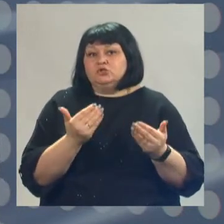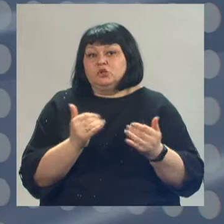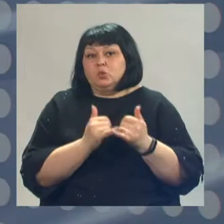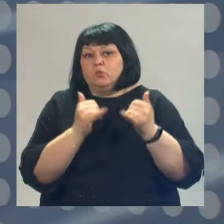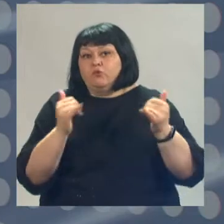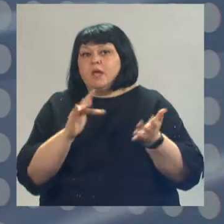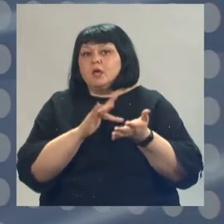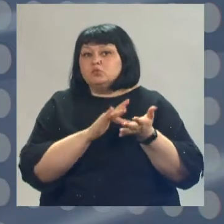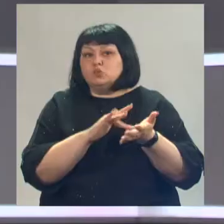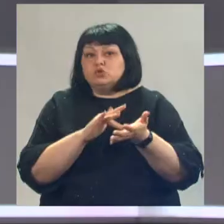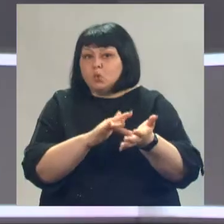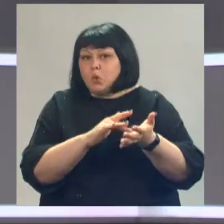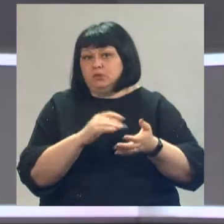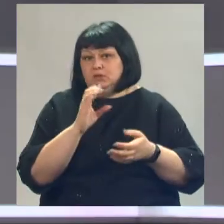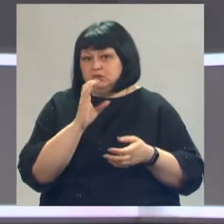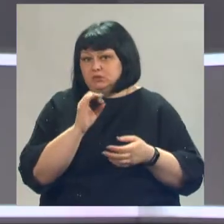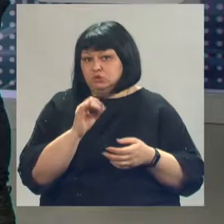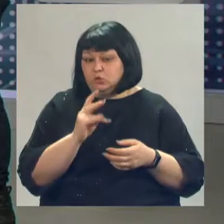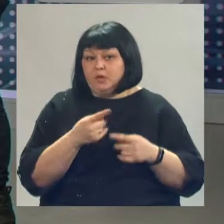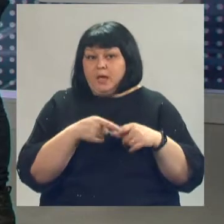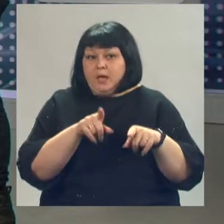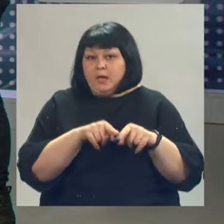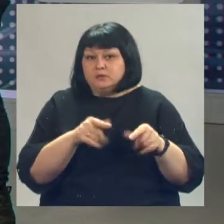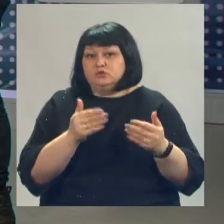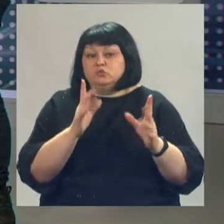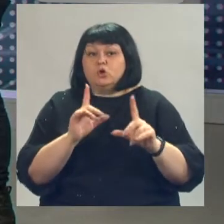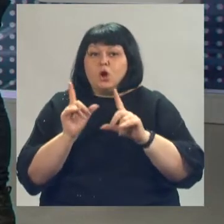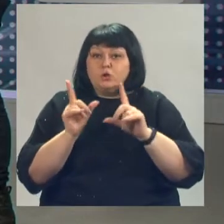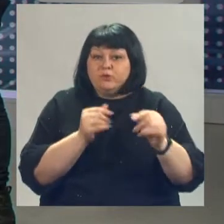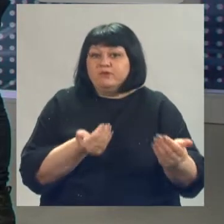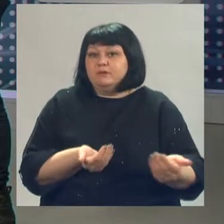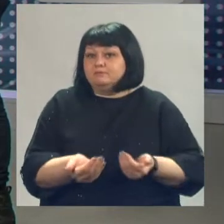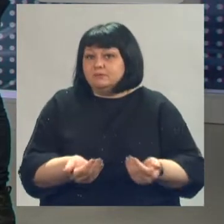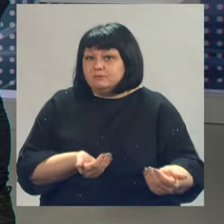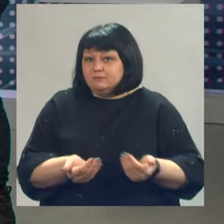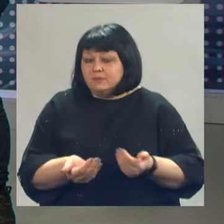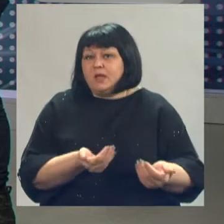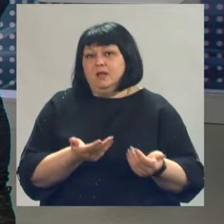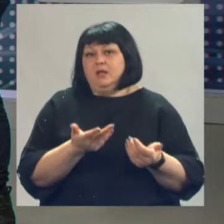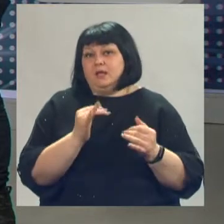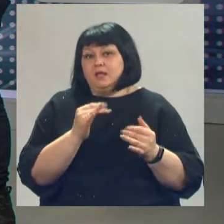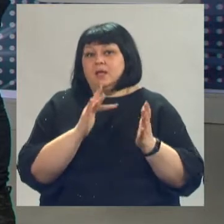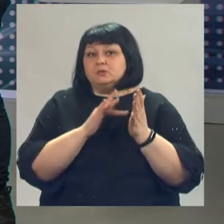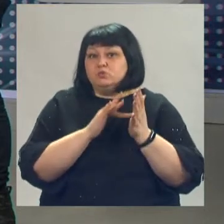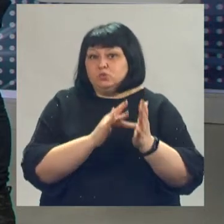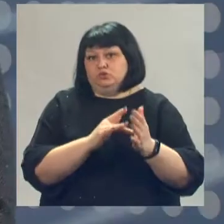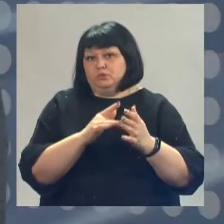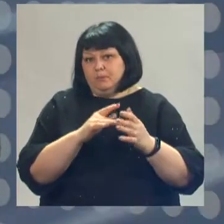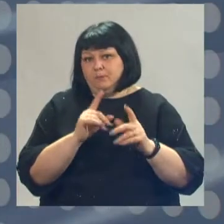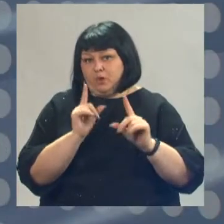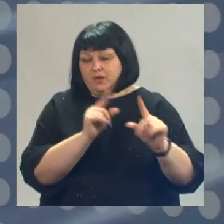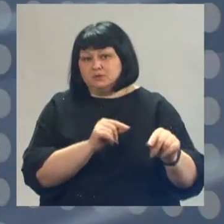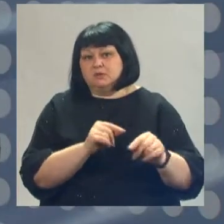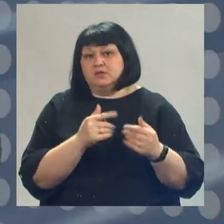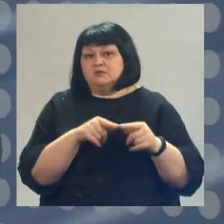экскурсионный уже сезон. И поэтому можно отправиться с удовольствием покататься на лыжах или в экскурсионную поездку. Здесь